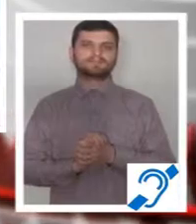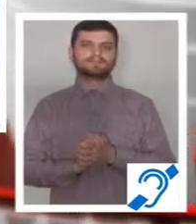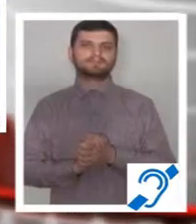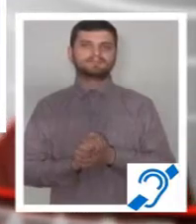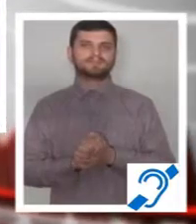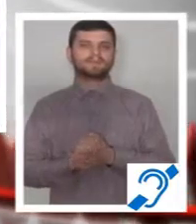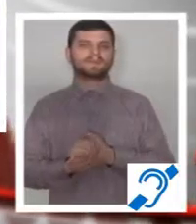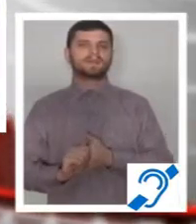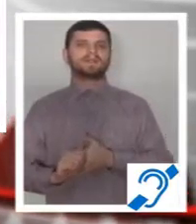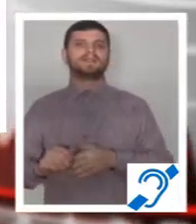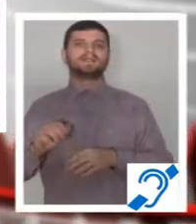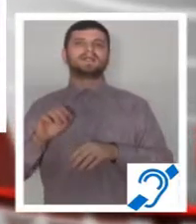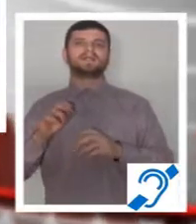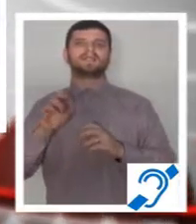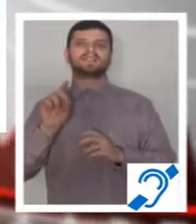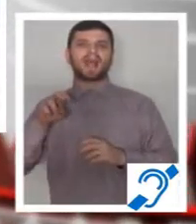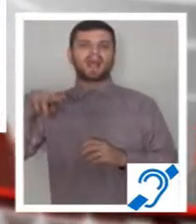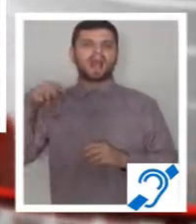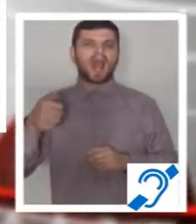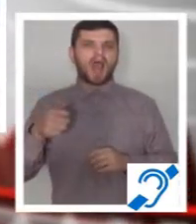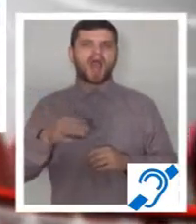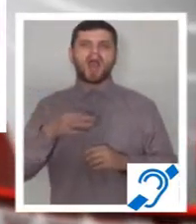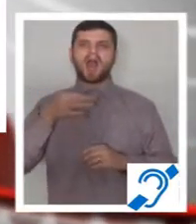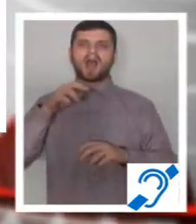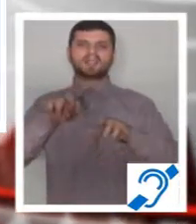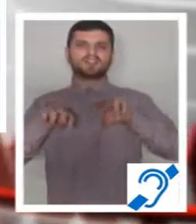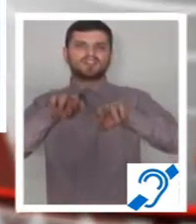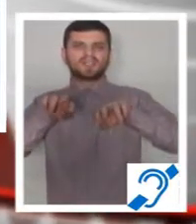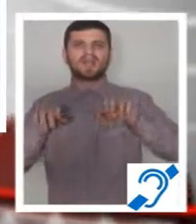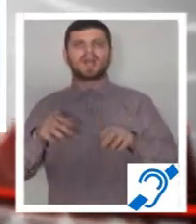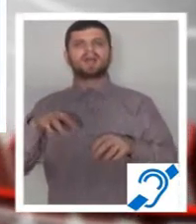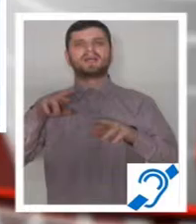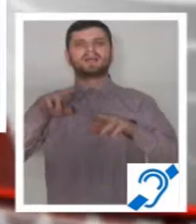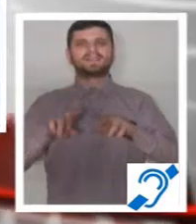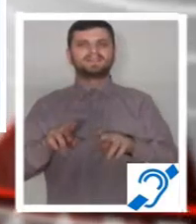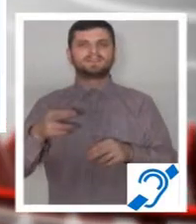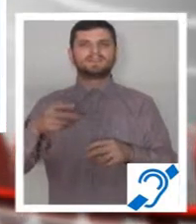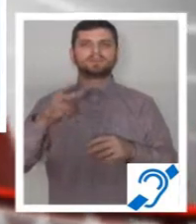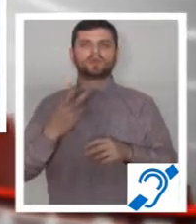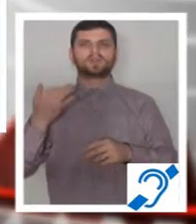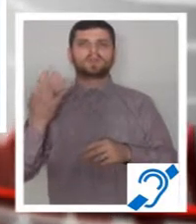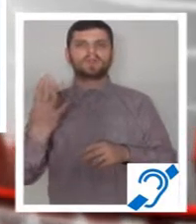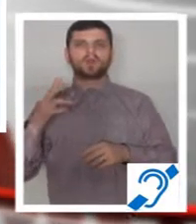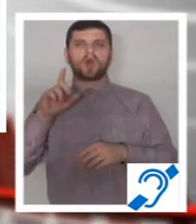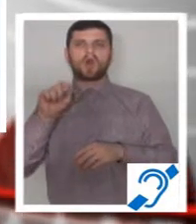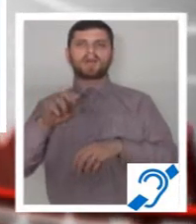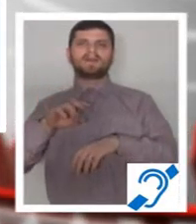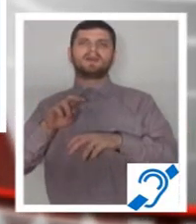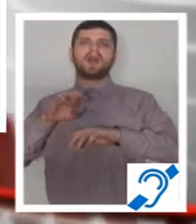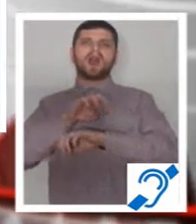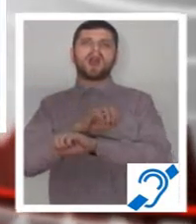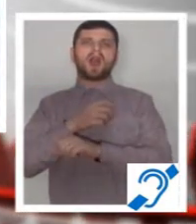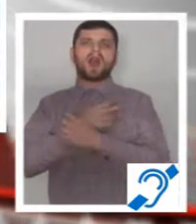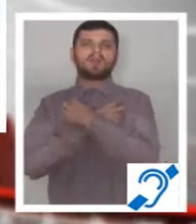Procurorii Direcției Naționale Anticorupției au dispus punerea în mișcarea acțiunii penale și reținerea pentru 24 de ore a avocatei Filoftia